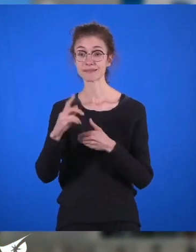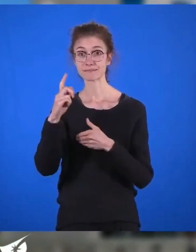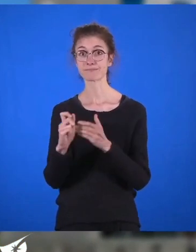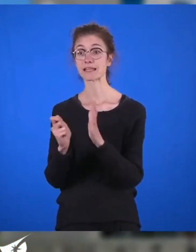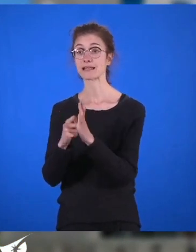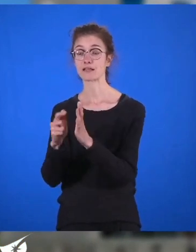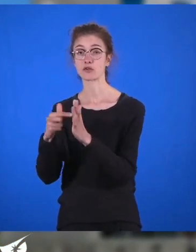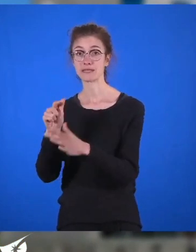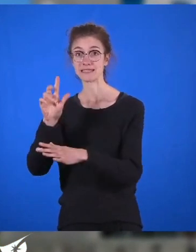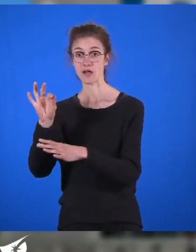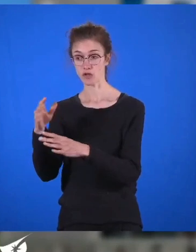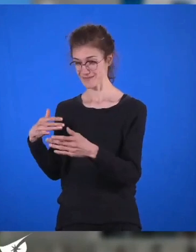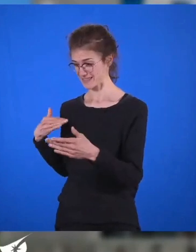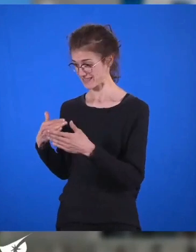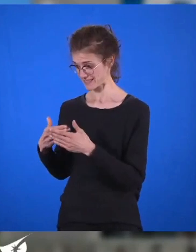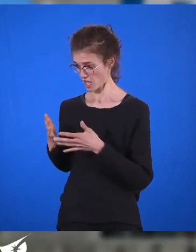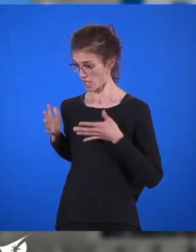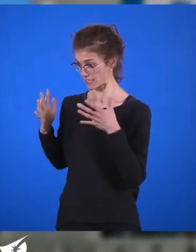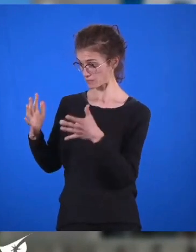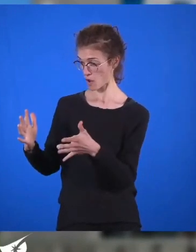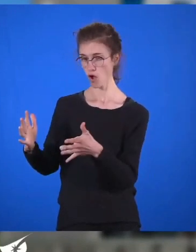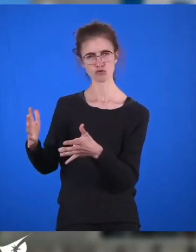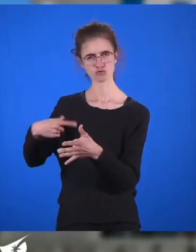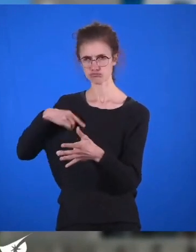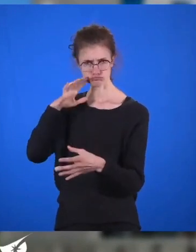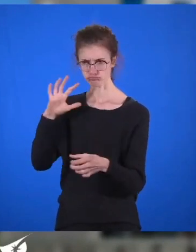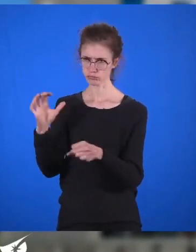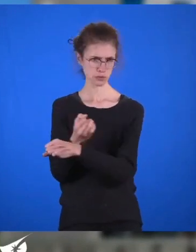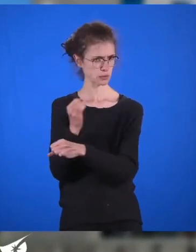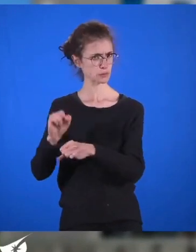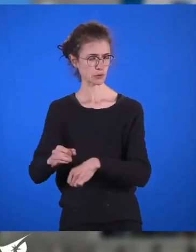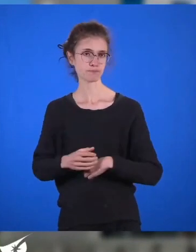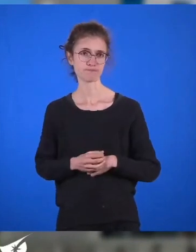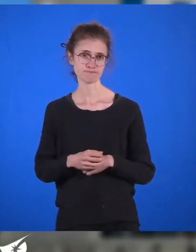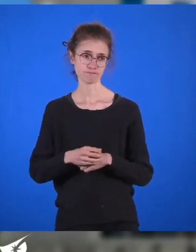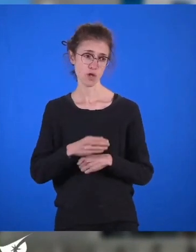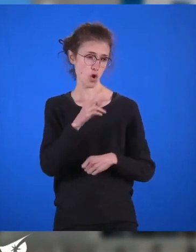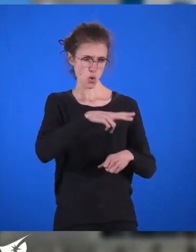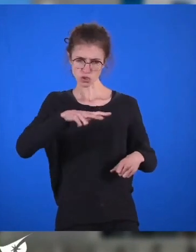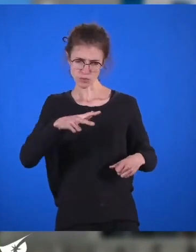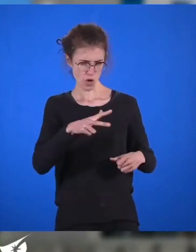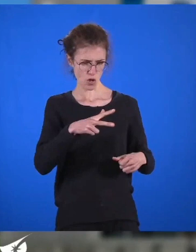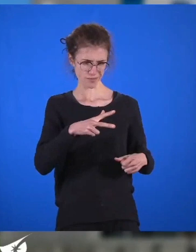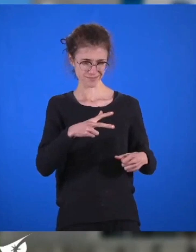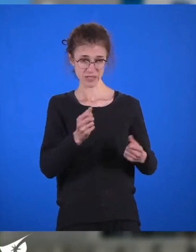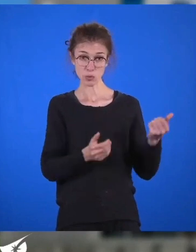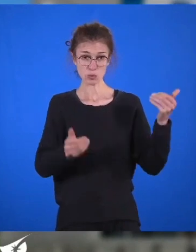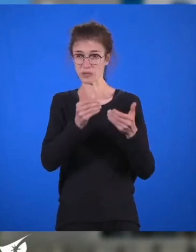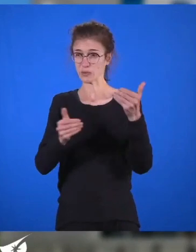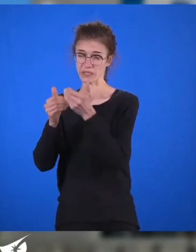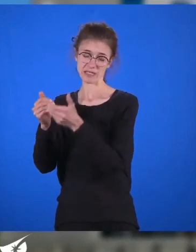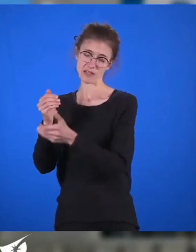tenir tous les bouts de ces grands enjeux. Nous devons construire plus de logements pour faire face à la crise de l'offre que nous